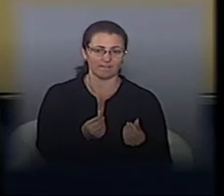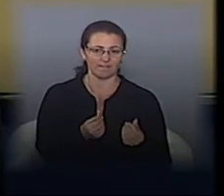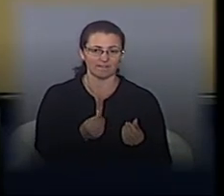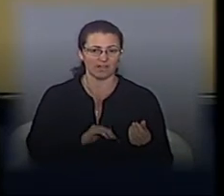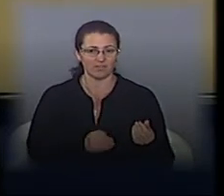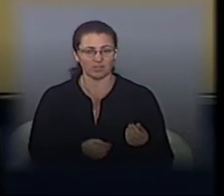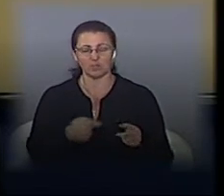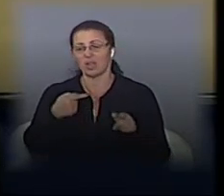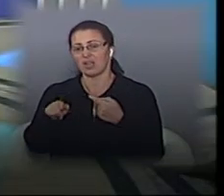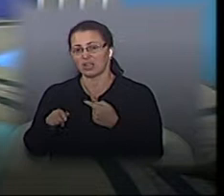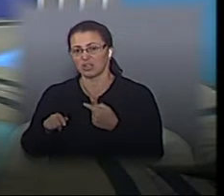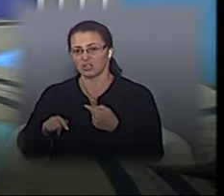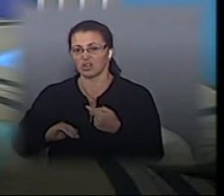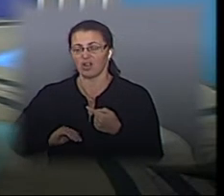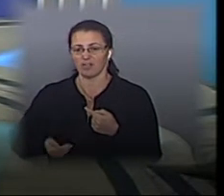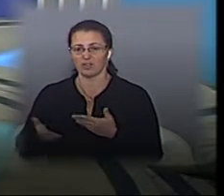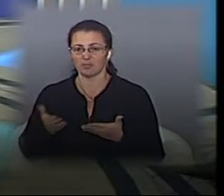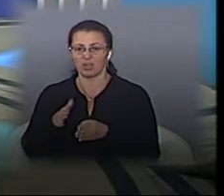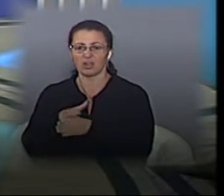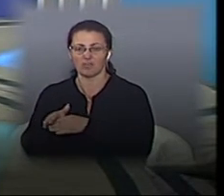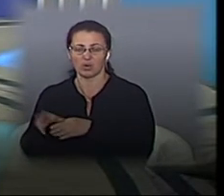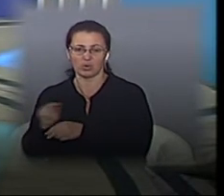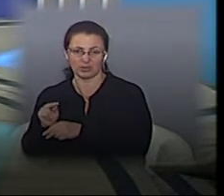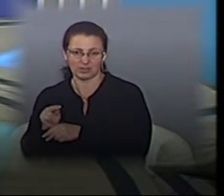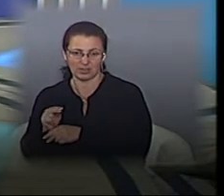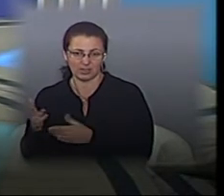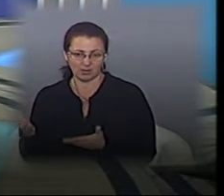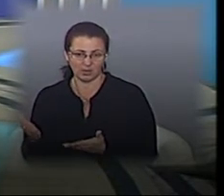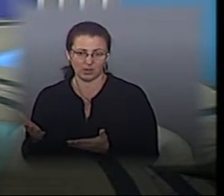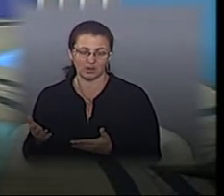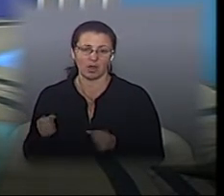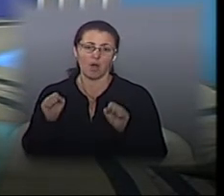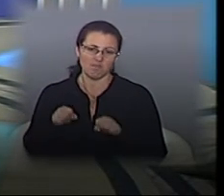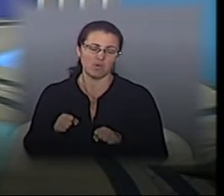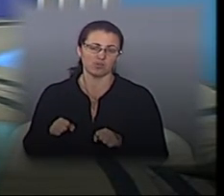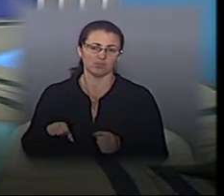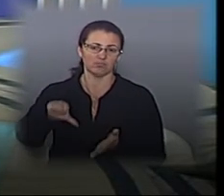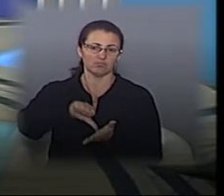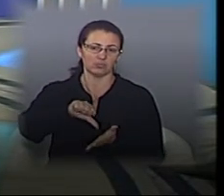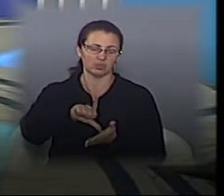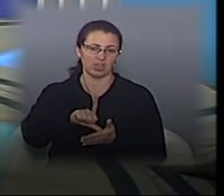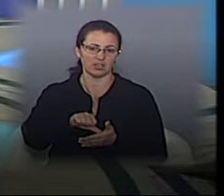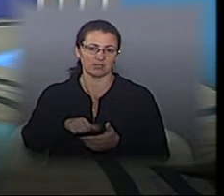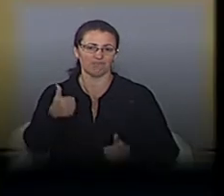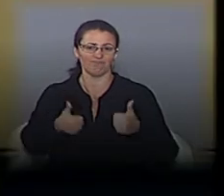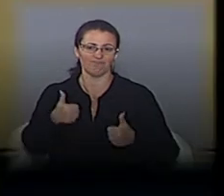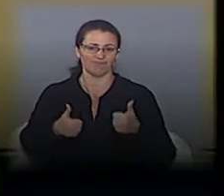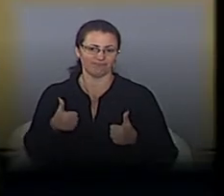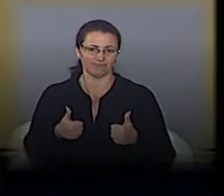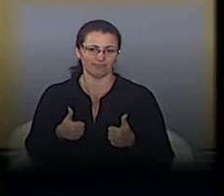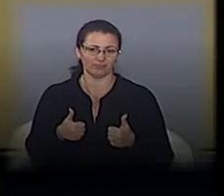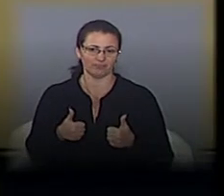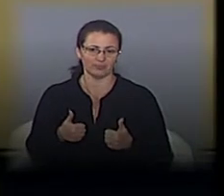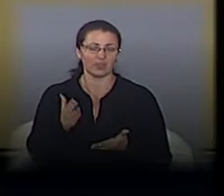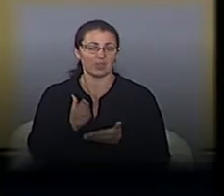добросовісним підрядникам за рахунок низької ціни заходити на тендер. Проте, ми так само намагаємося ставити